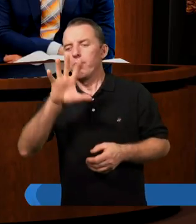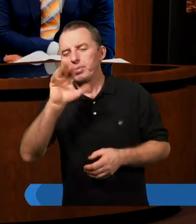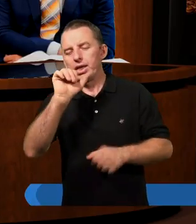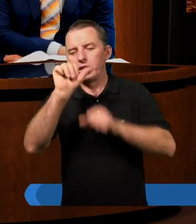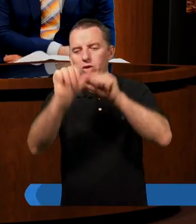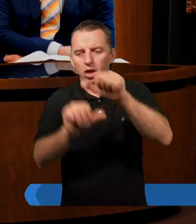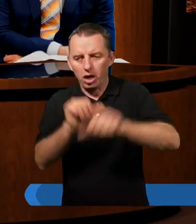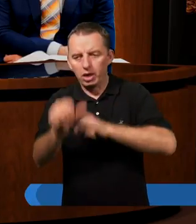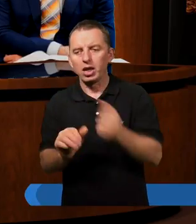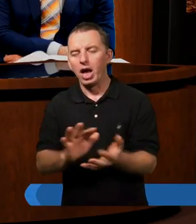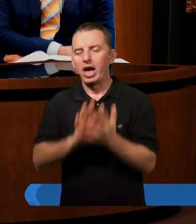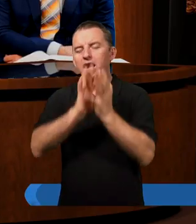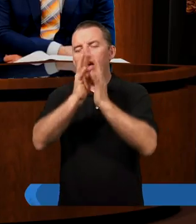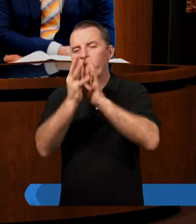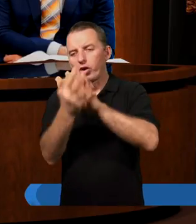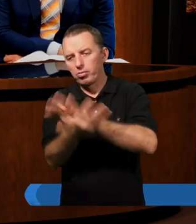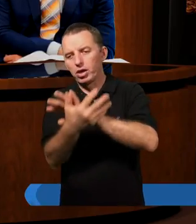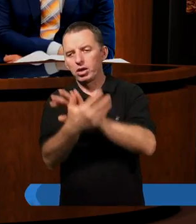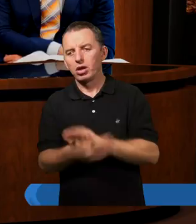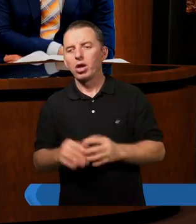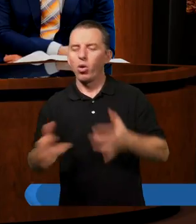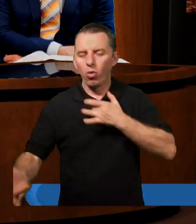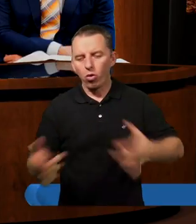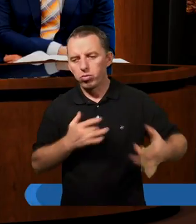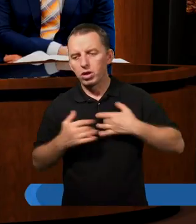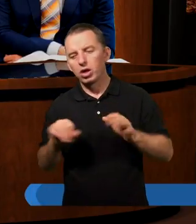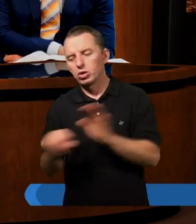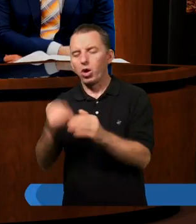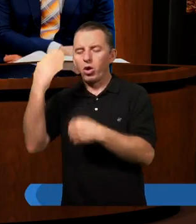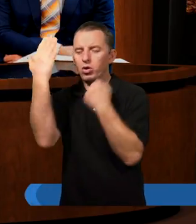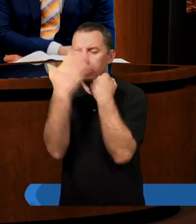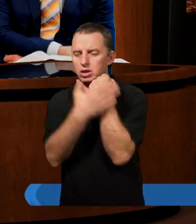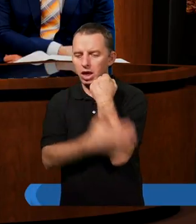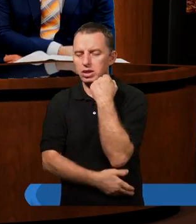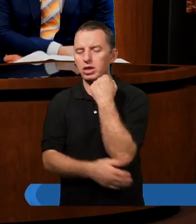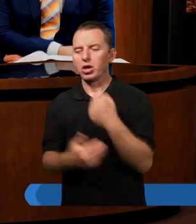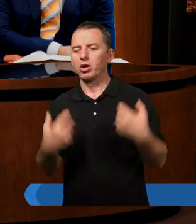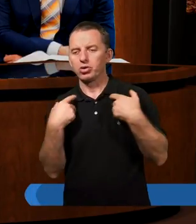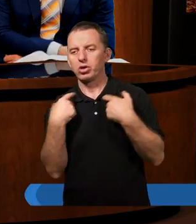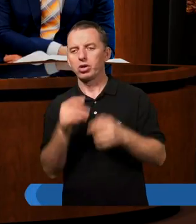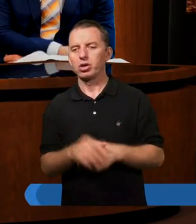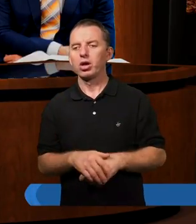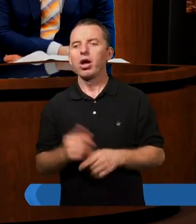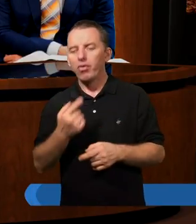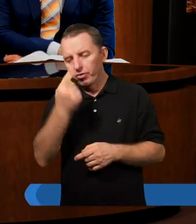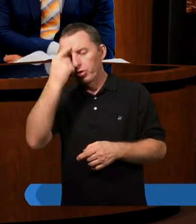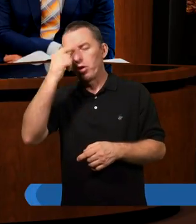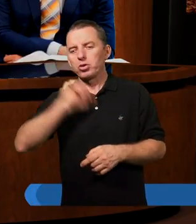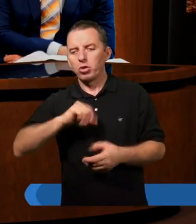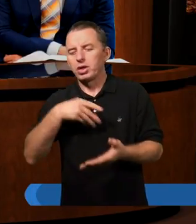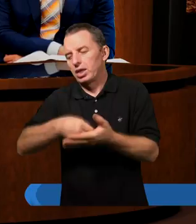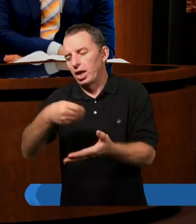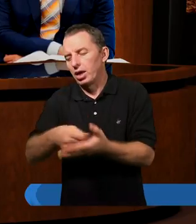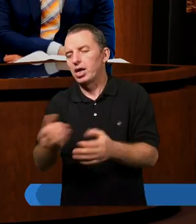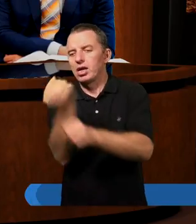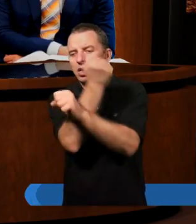pięćsetlecie reformacji, umęczony do ostateczności jakimiś czynami, aby sobie zaskarbić